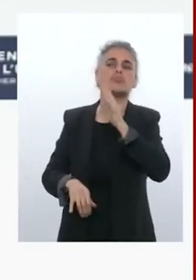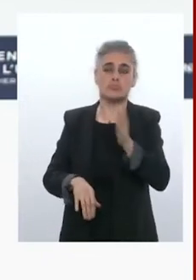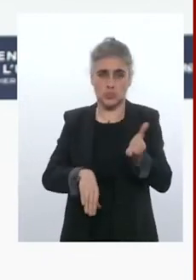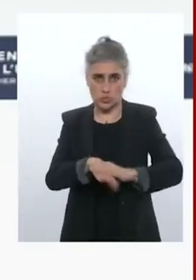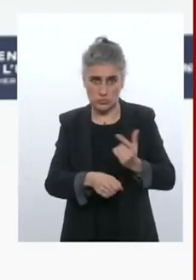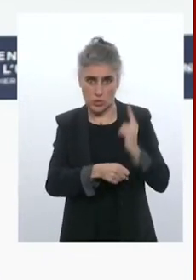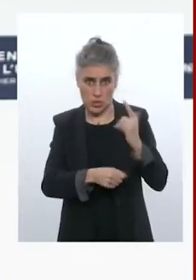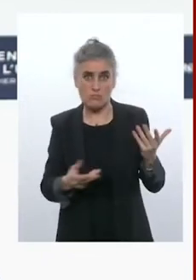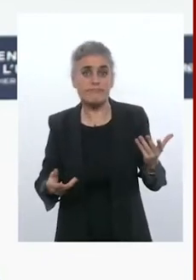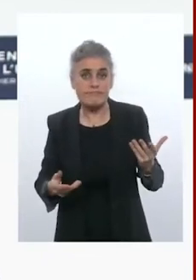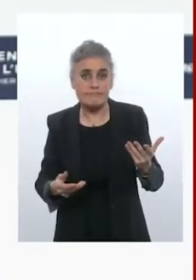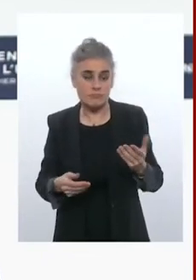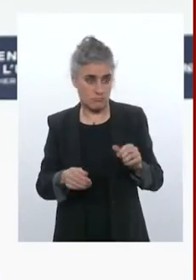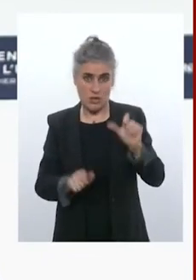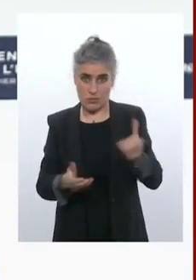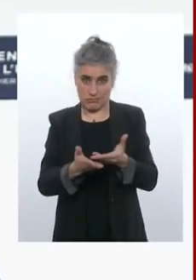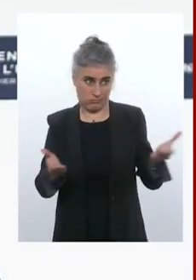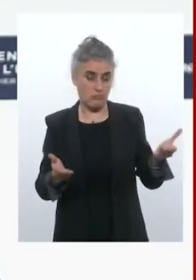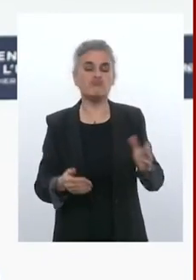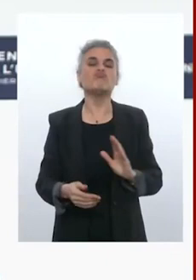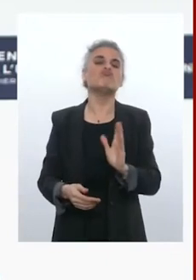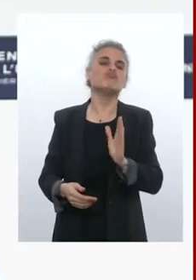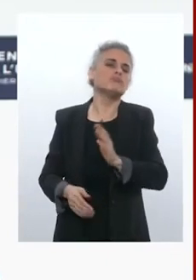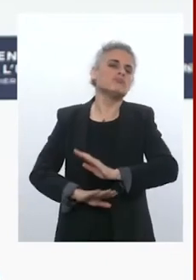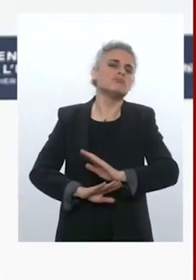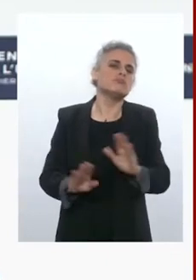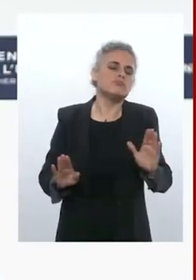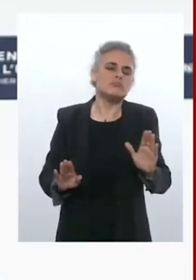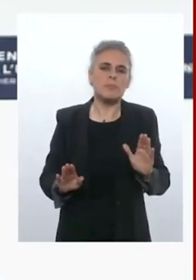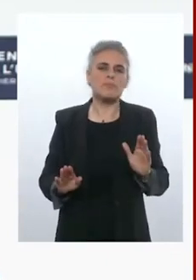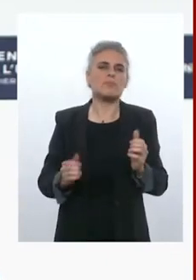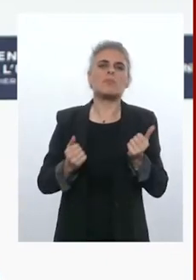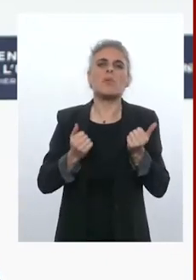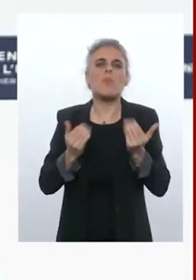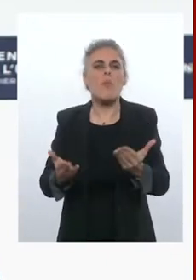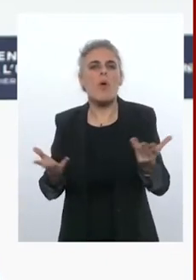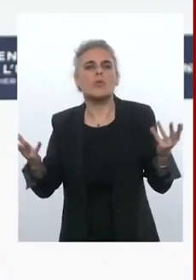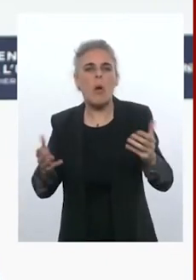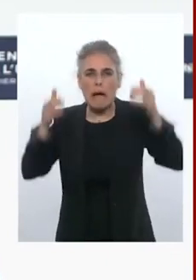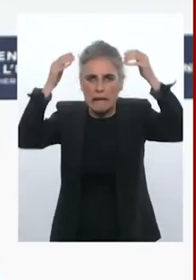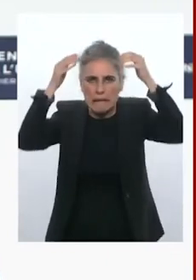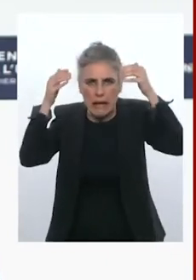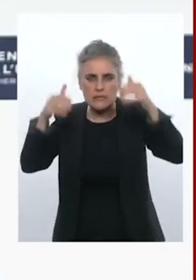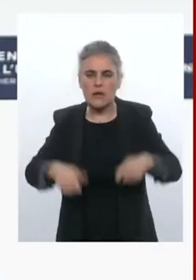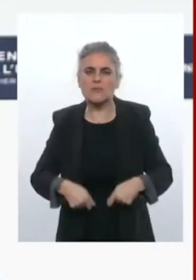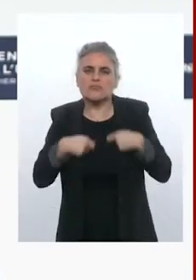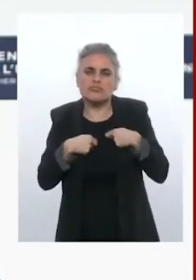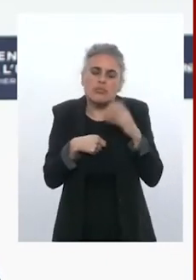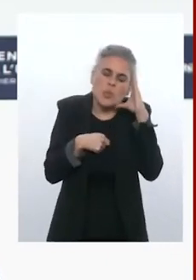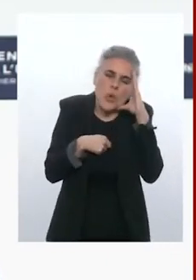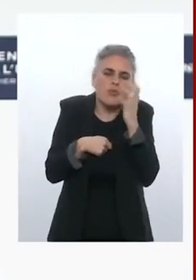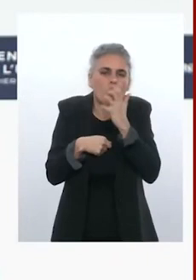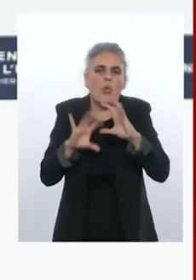de cette table disaient nous allons proposer des sacs de couchage et des casques. Et aujourd'hui, ils disent il faut faire plus vite et plus fort